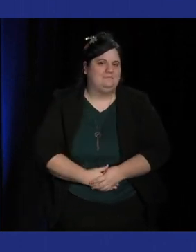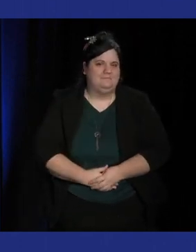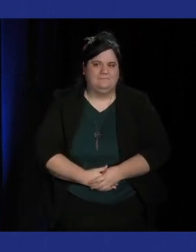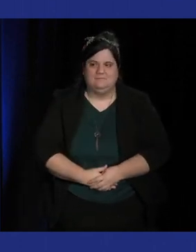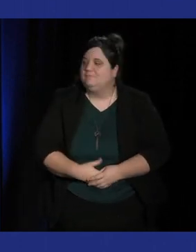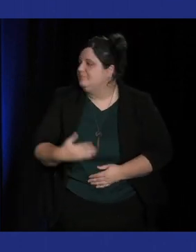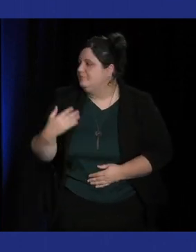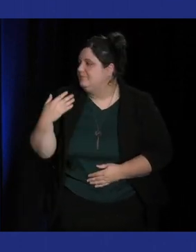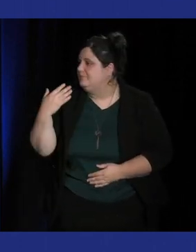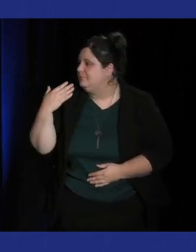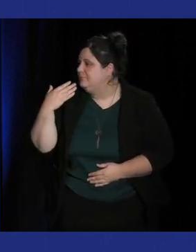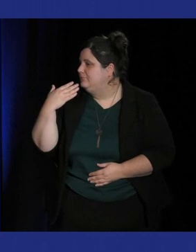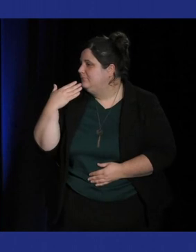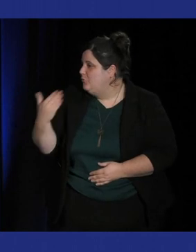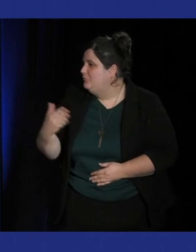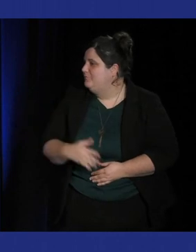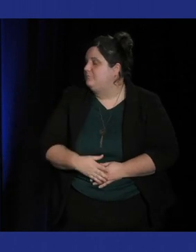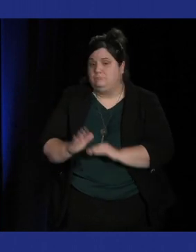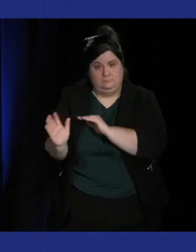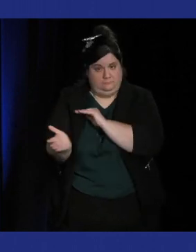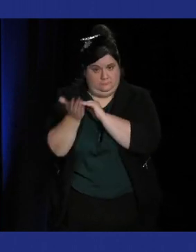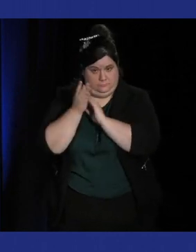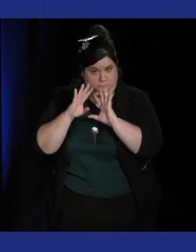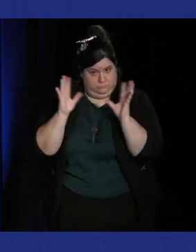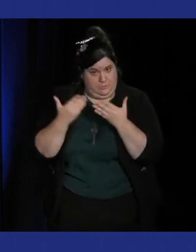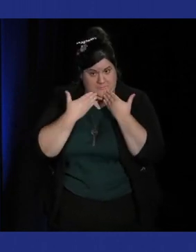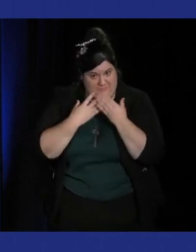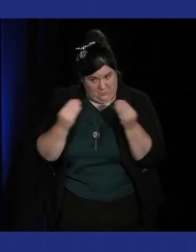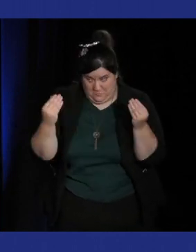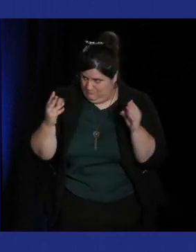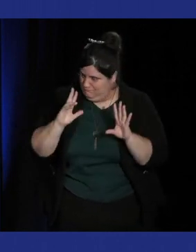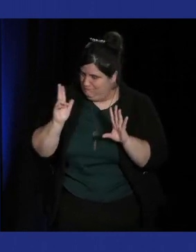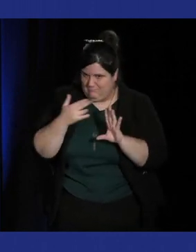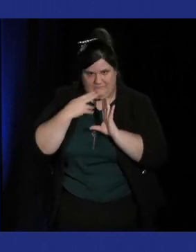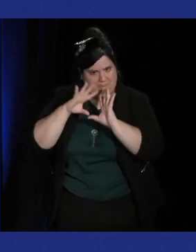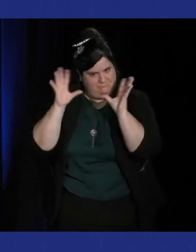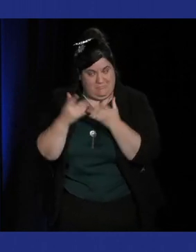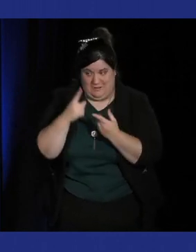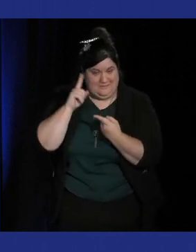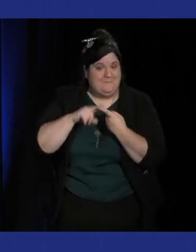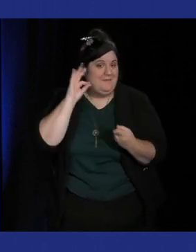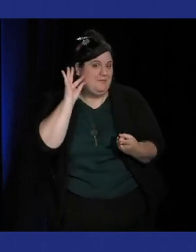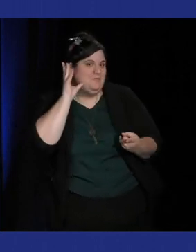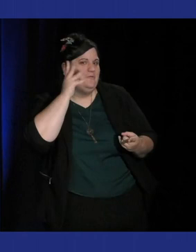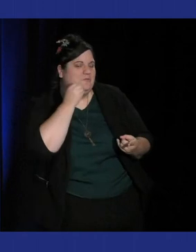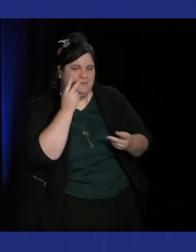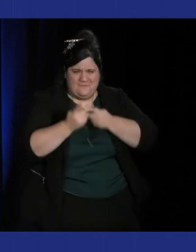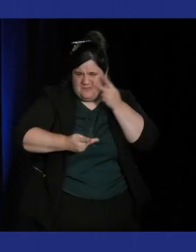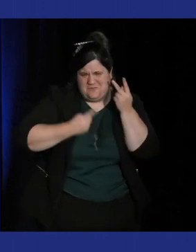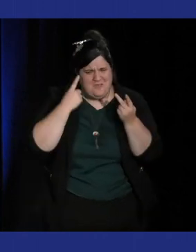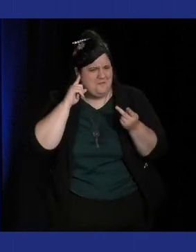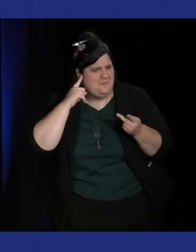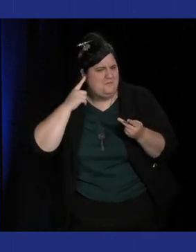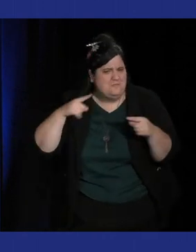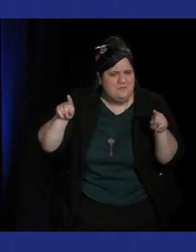Bonjour merci beaucoup pour l'intervention c'est parfait sur ce qui a été dit sur la synesthésie parce que ça a anticipé toute petite remarque